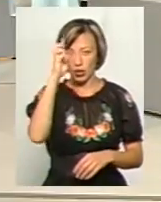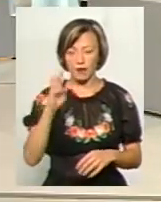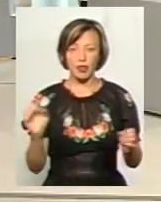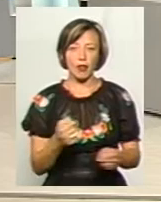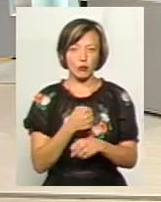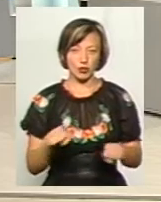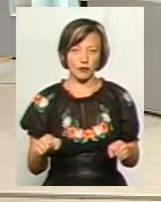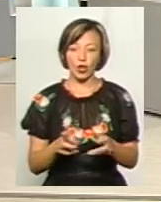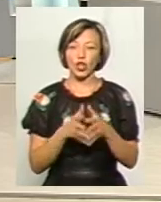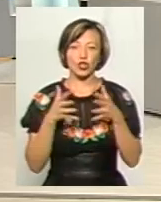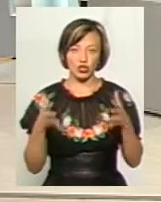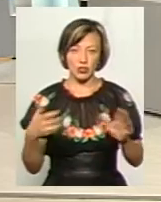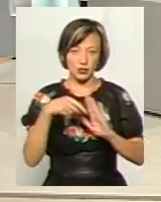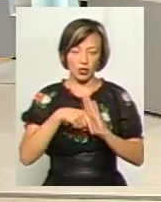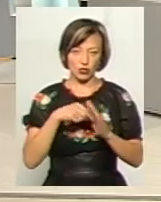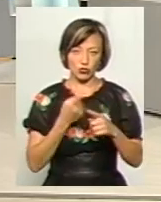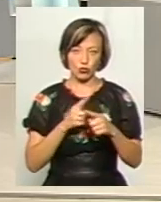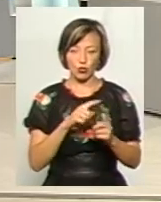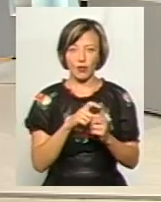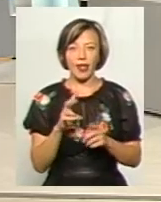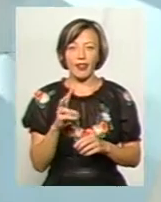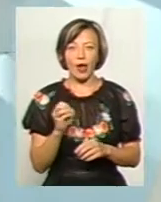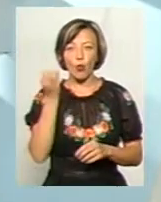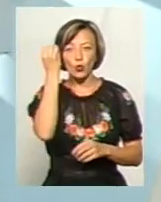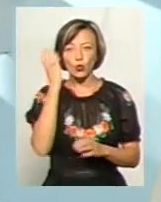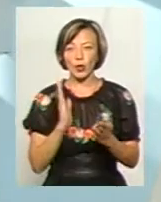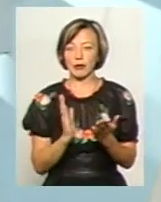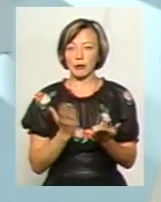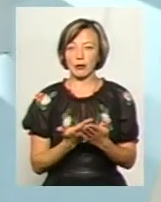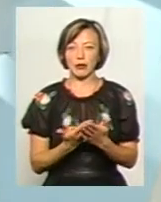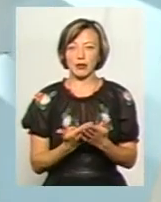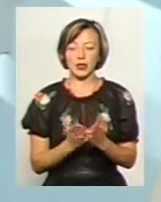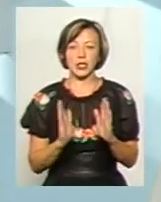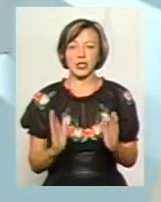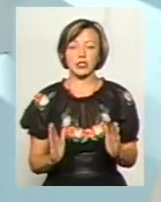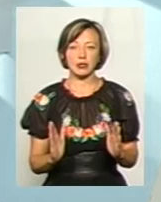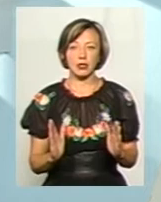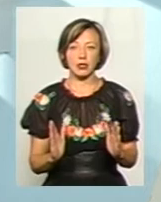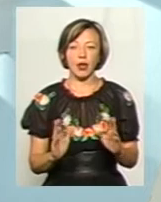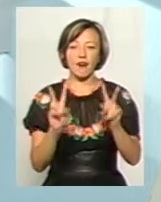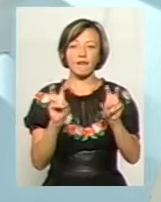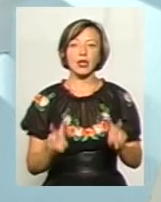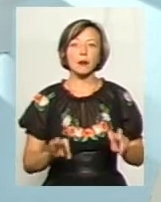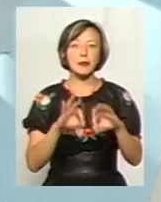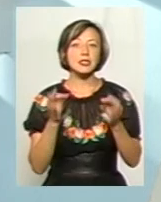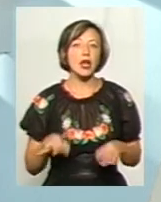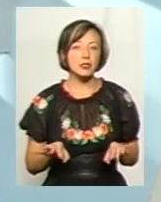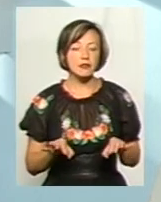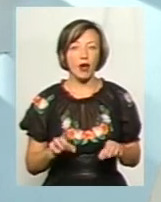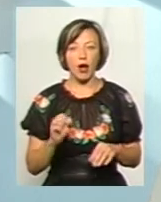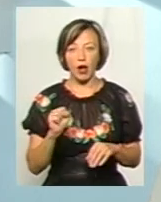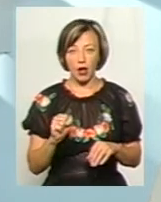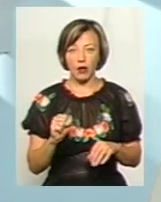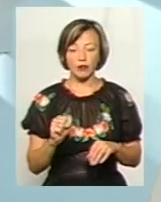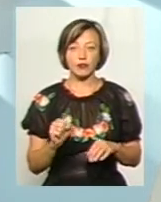неможлива. В найширшому сенсі цього слова. Не культура тільки, як, скажімо, види мистецтва, а